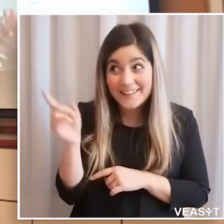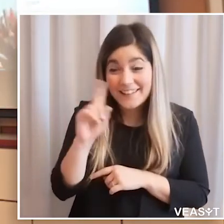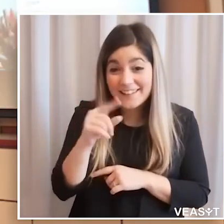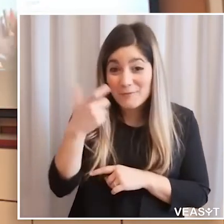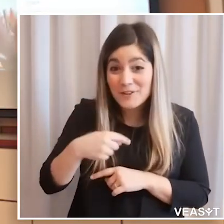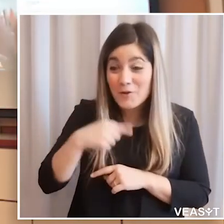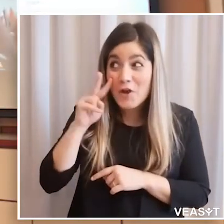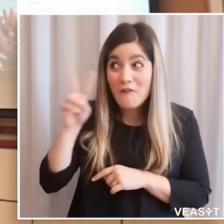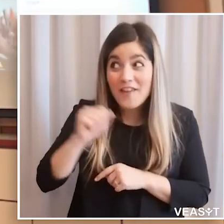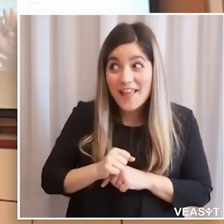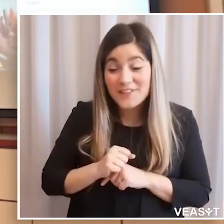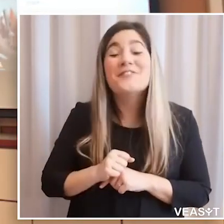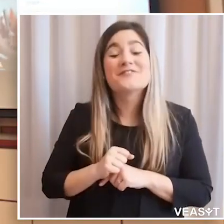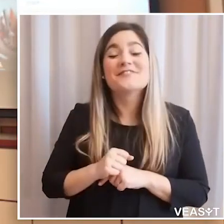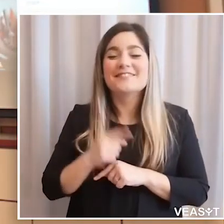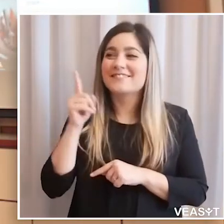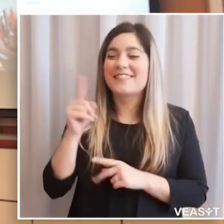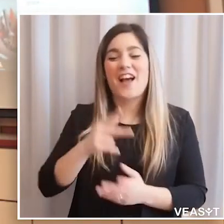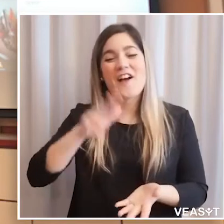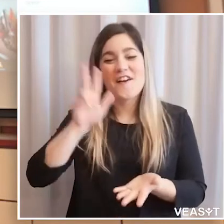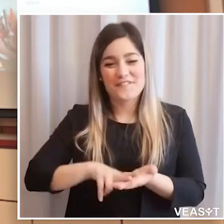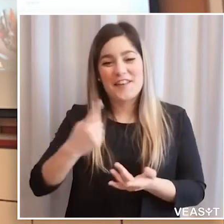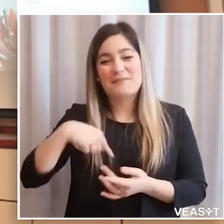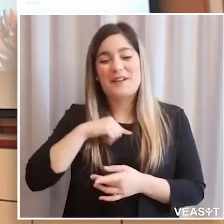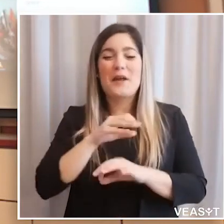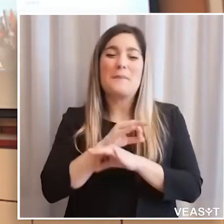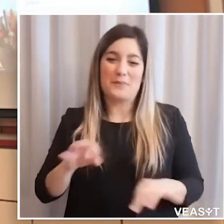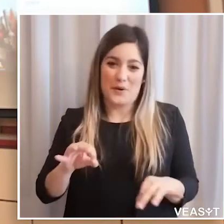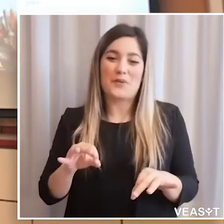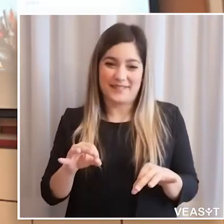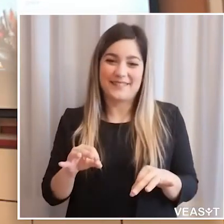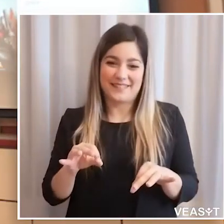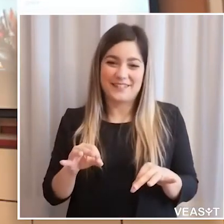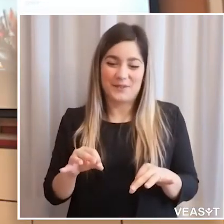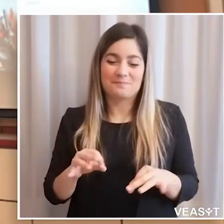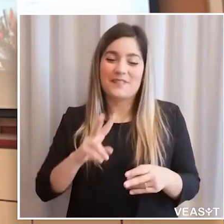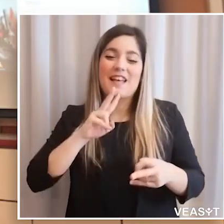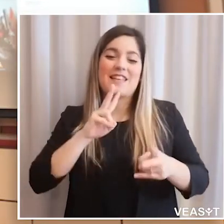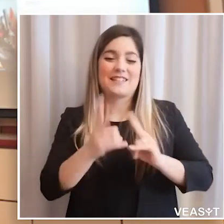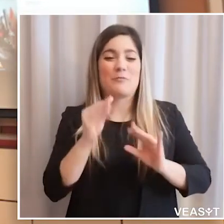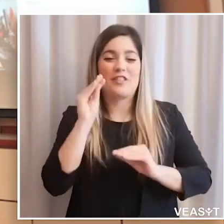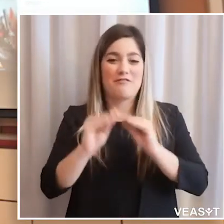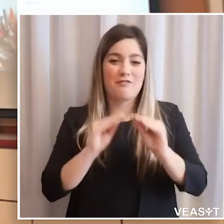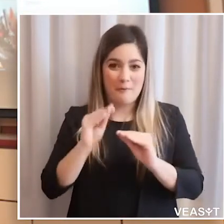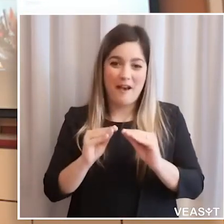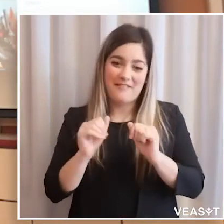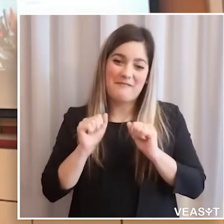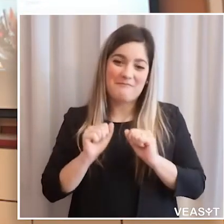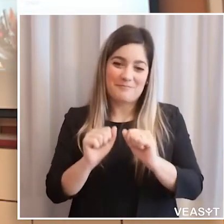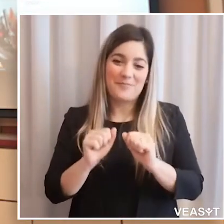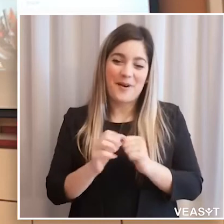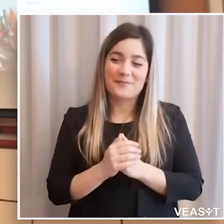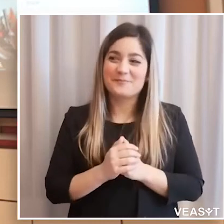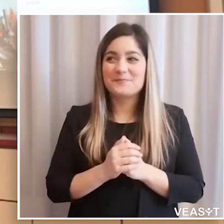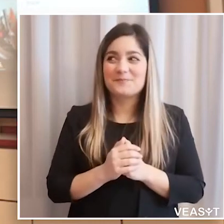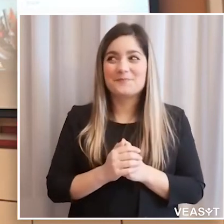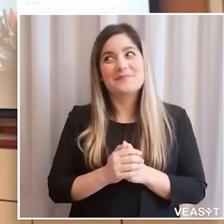'hai chiesto vuol dire che lo sapevi, adesso hai la conferma, è inutile che ridi perché ti vediamo. Hai avuto la conferma che siamo pronti